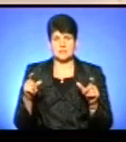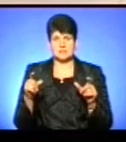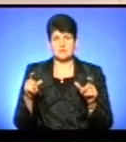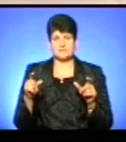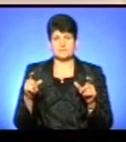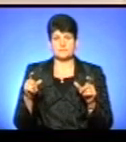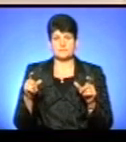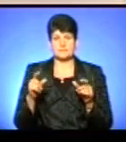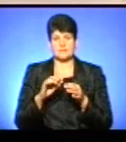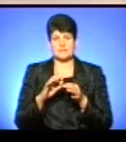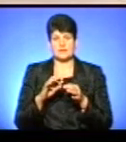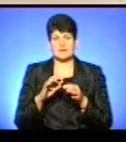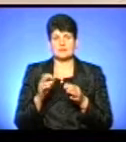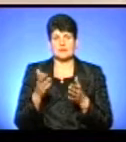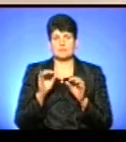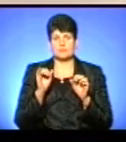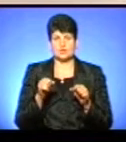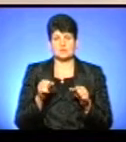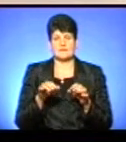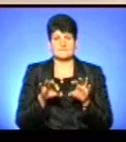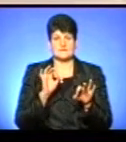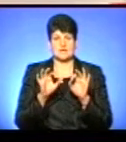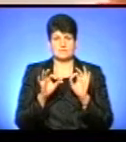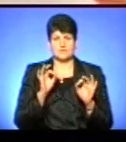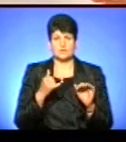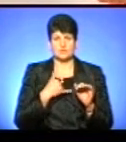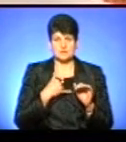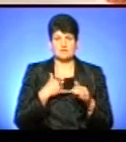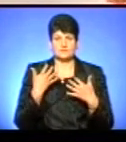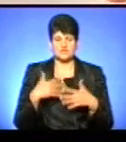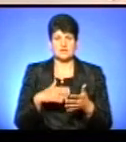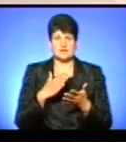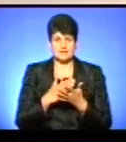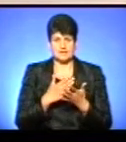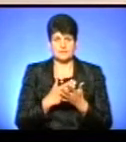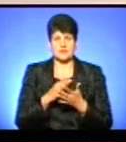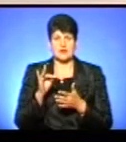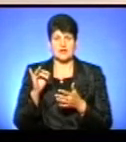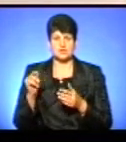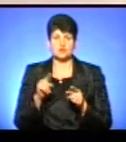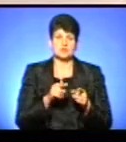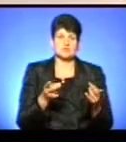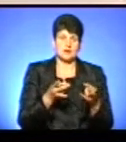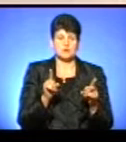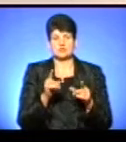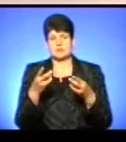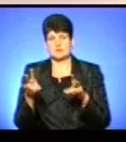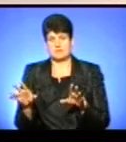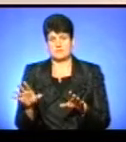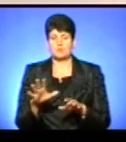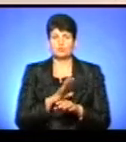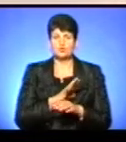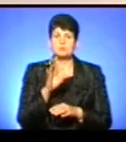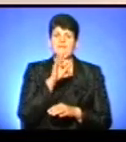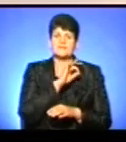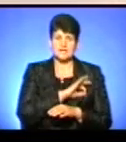ланцюжок магазинів, які ти можеш підібрати, тому що в нас вже є якісь речі, то щось потрібно, щось не потрібно. Тому було